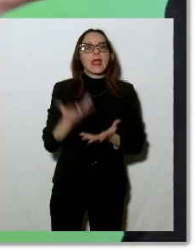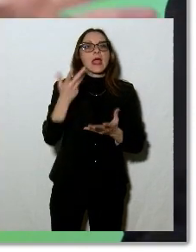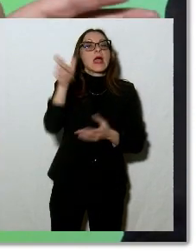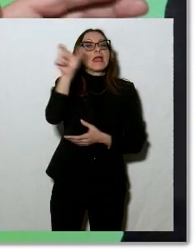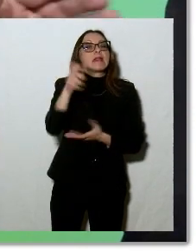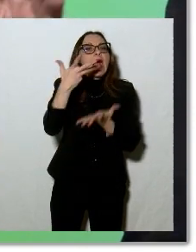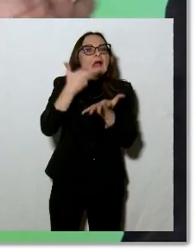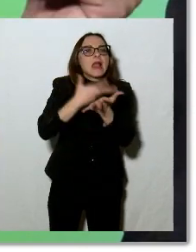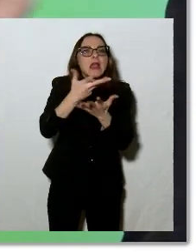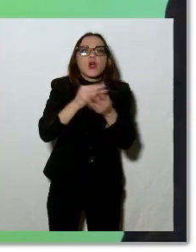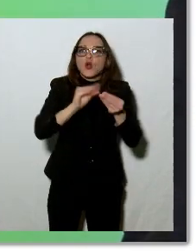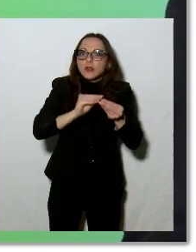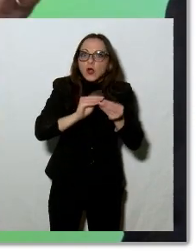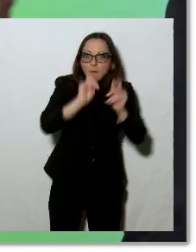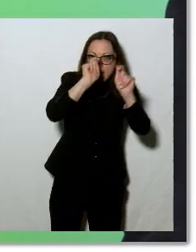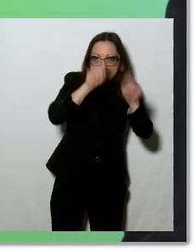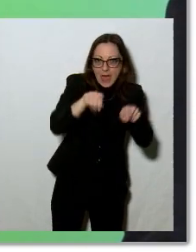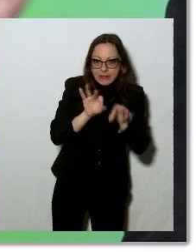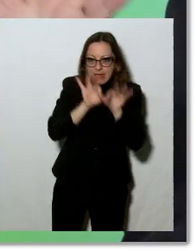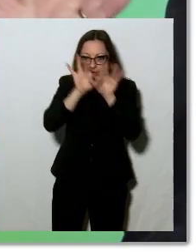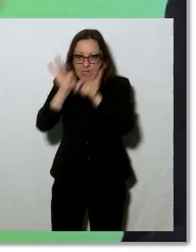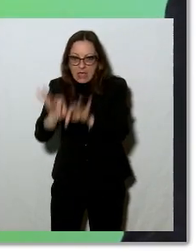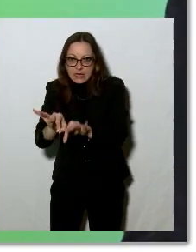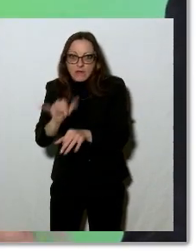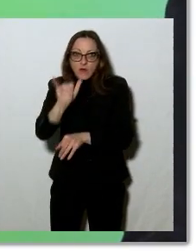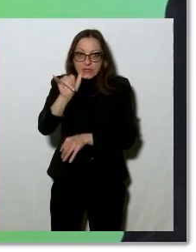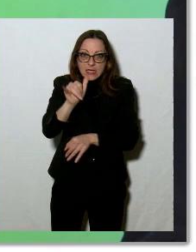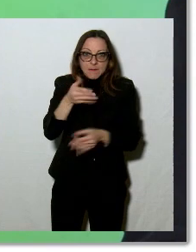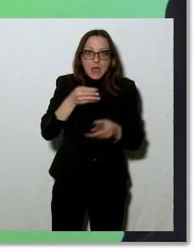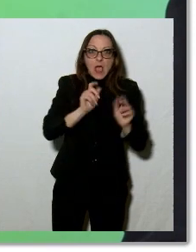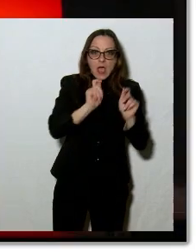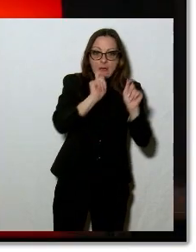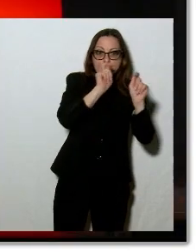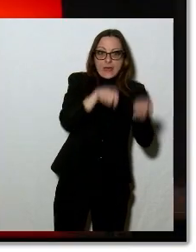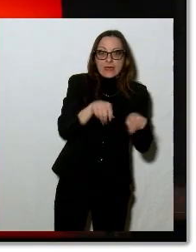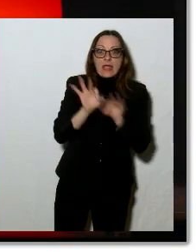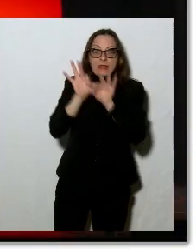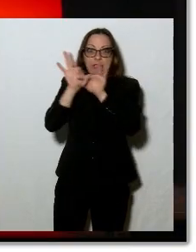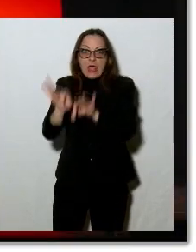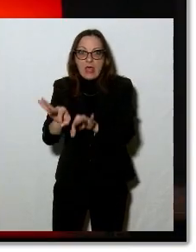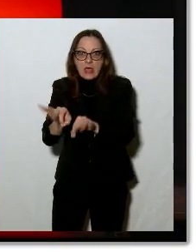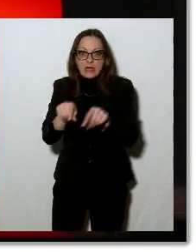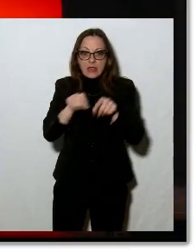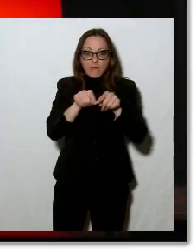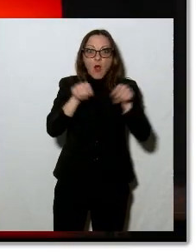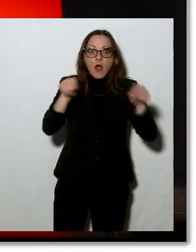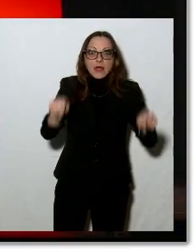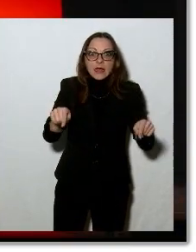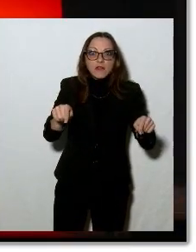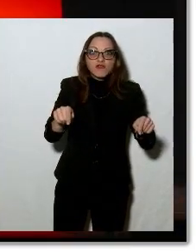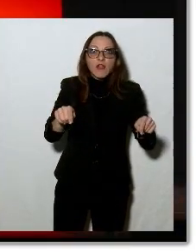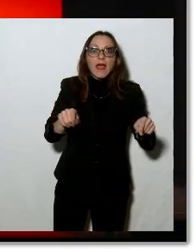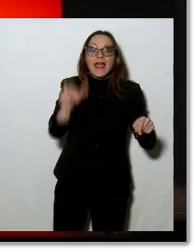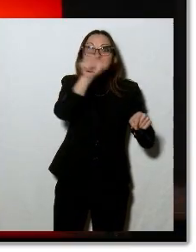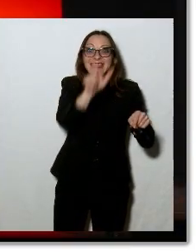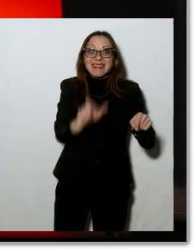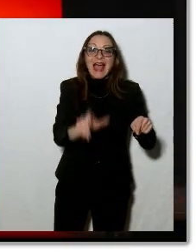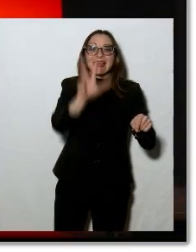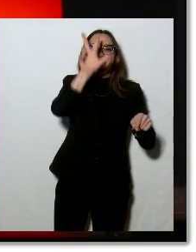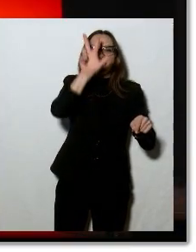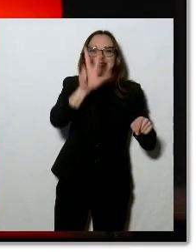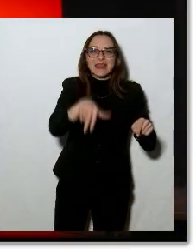partenza e l'arrivo, ma attraversando il territorio. Quindi tra la partenza e l'arrivo del Giro d'Italia c'è l'Italia. Sono 3500 chilometri. Quindi